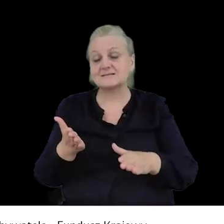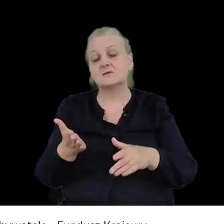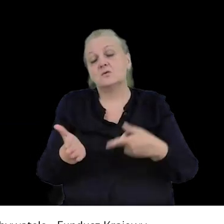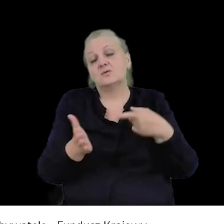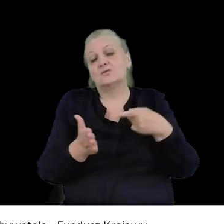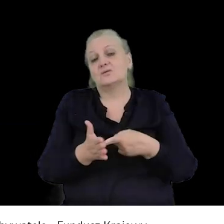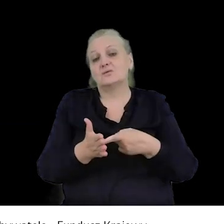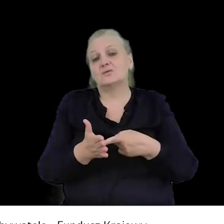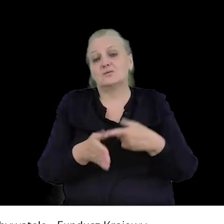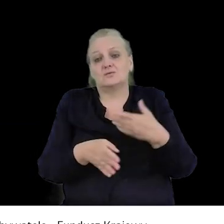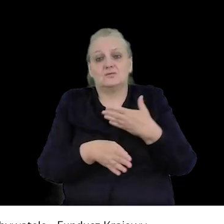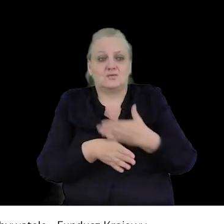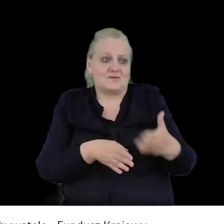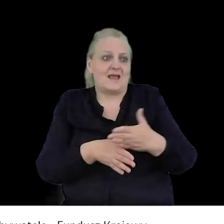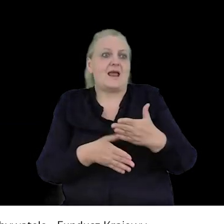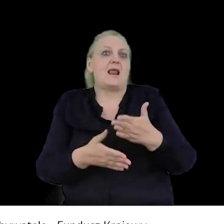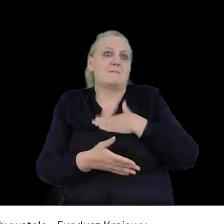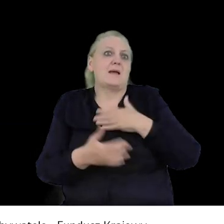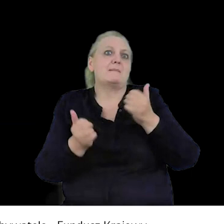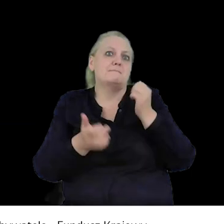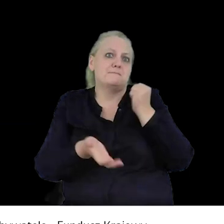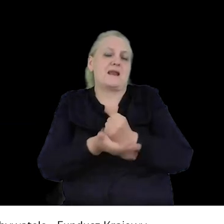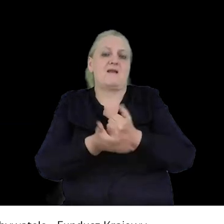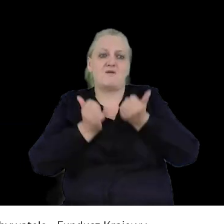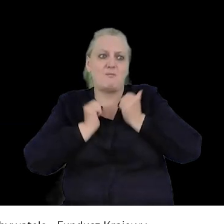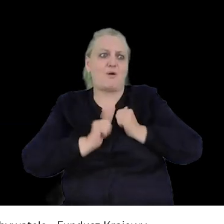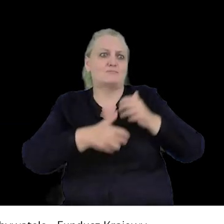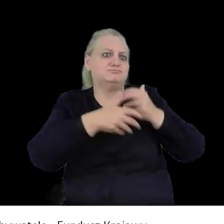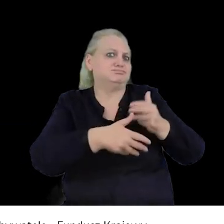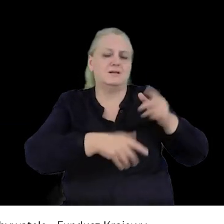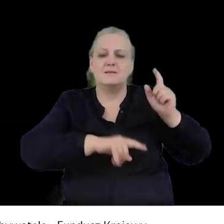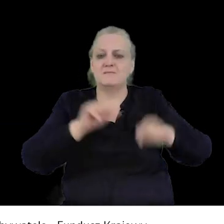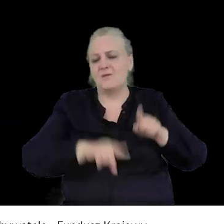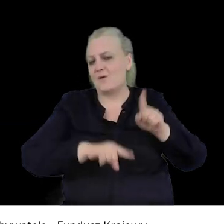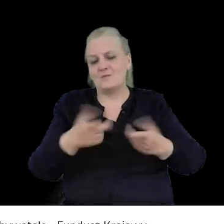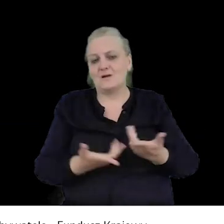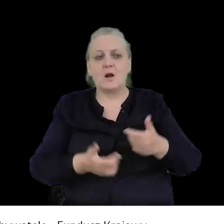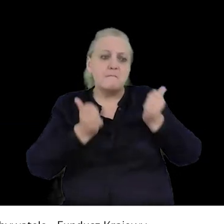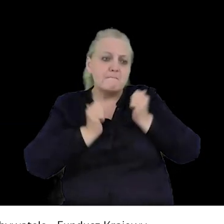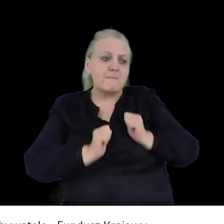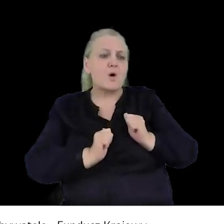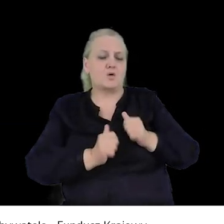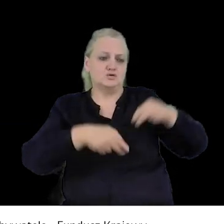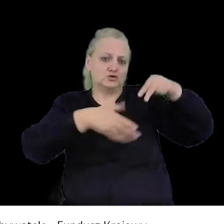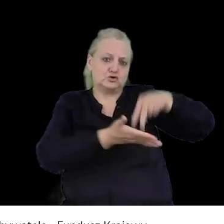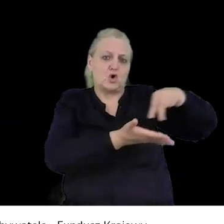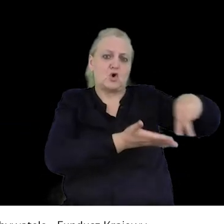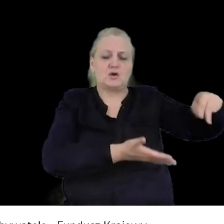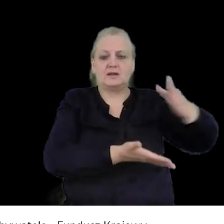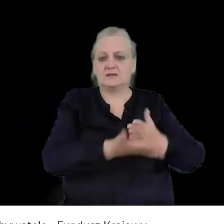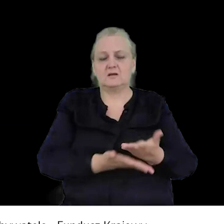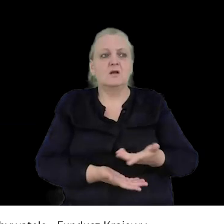to nadal mamy prawo pokojowo wraktystować. Jakby to nie jest wystarczająca, jeżeli pokojowo po prostu wraktystujemy, stoimy, to to nie jest